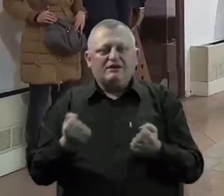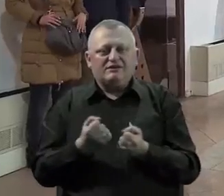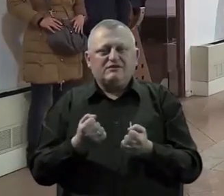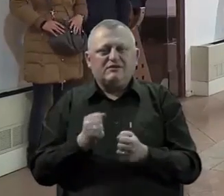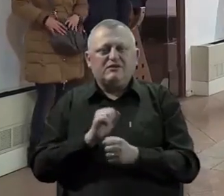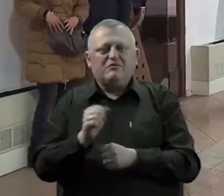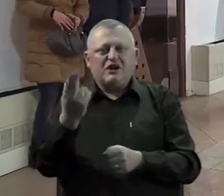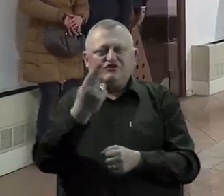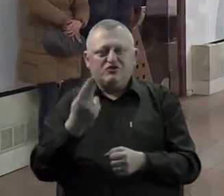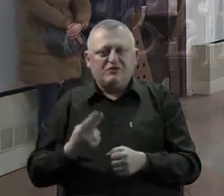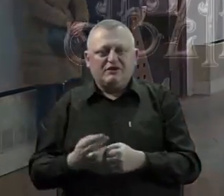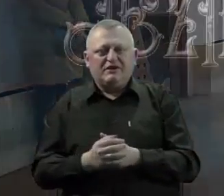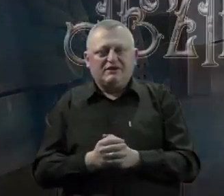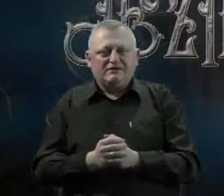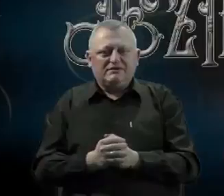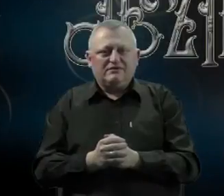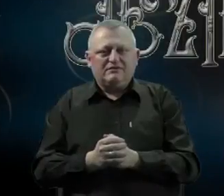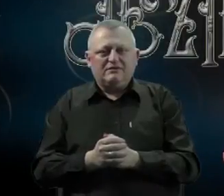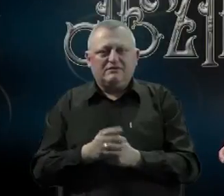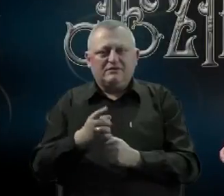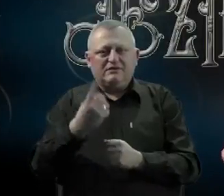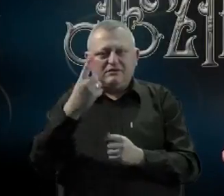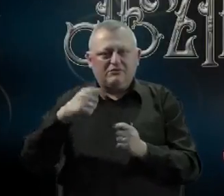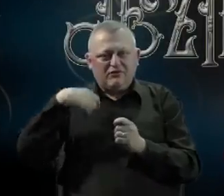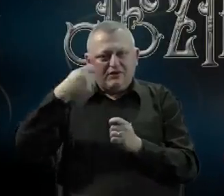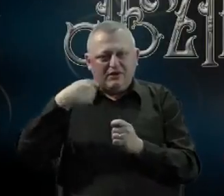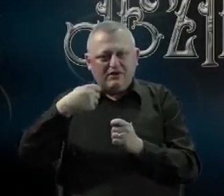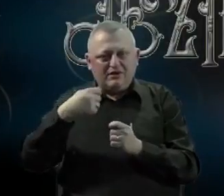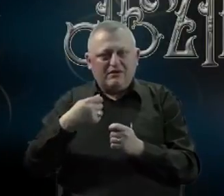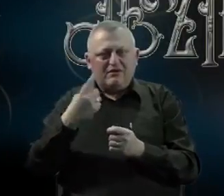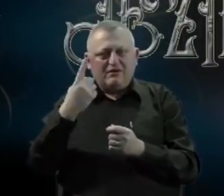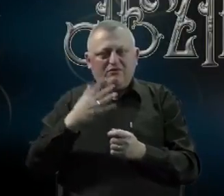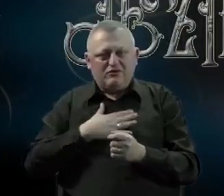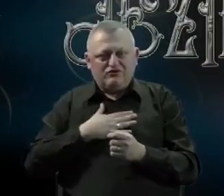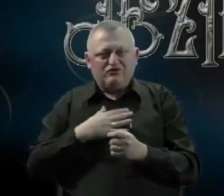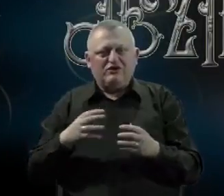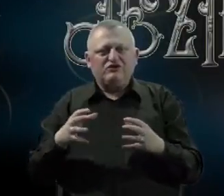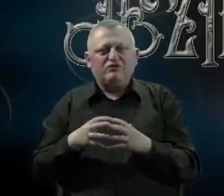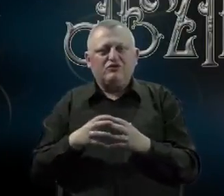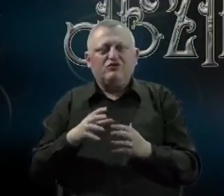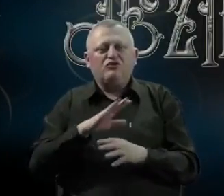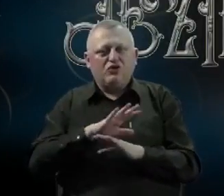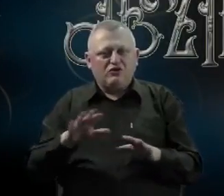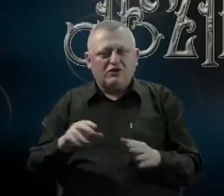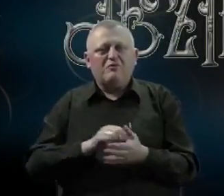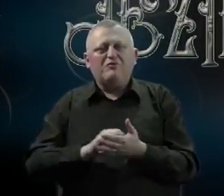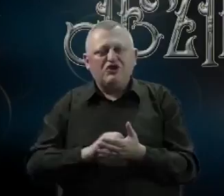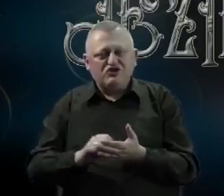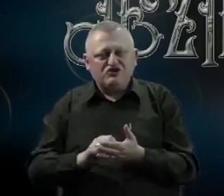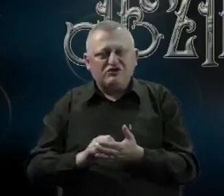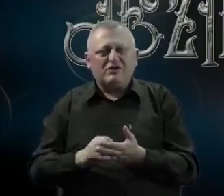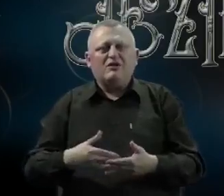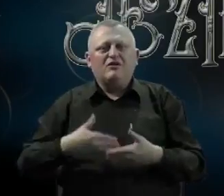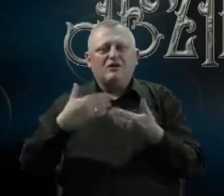Bihaćkih umjetnika. U ovoj prvoj emisiji i prvom našem druženju toliko. Pišite nam,